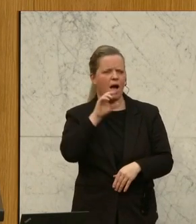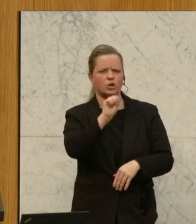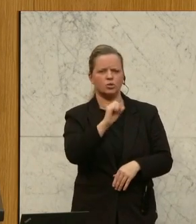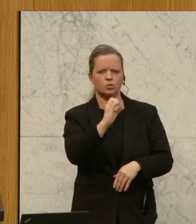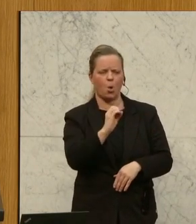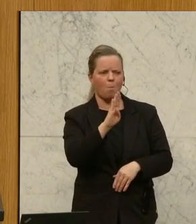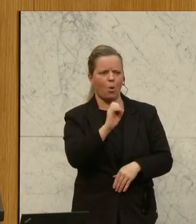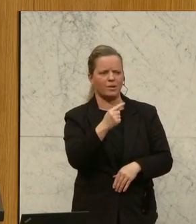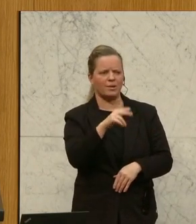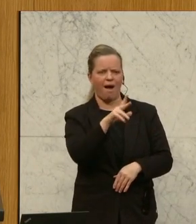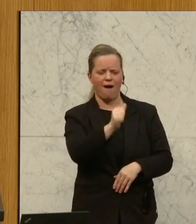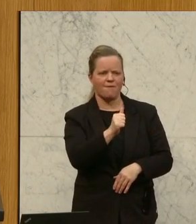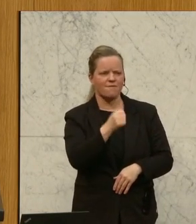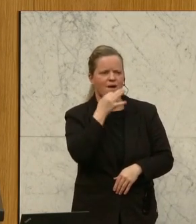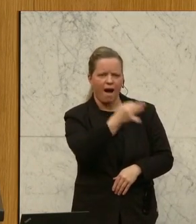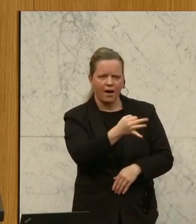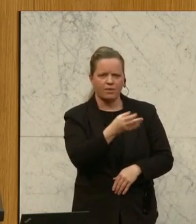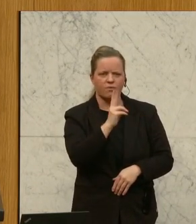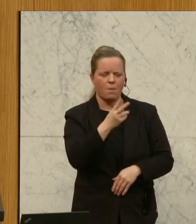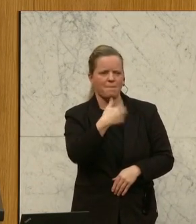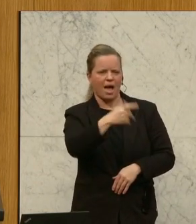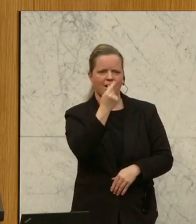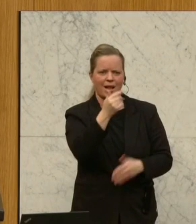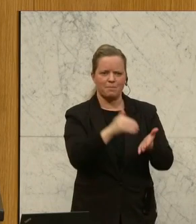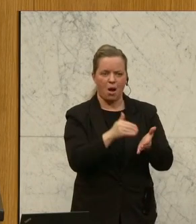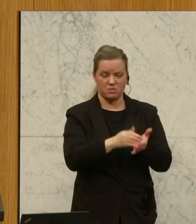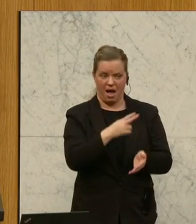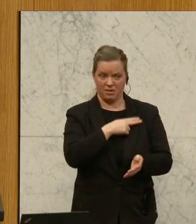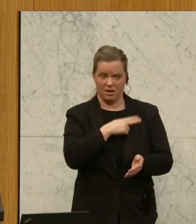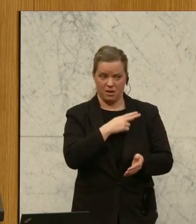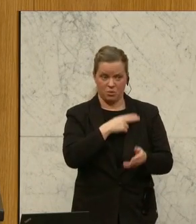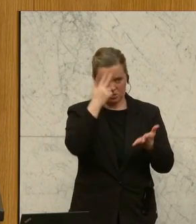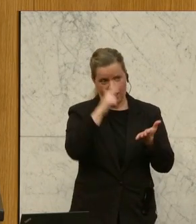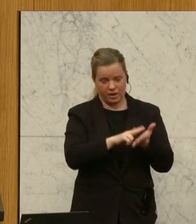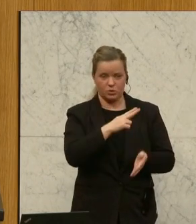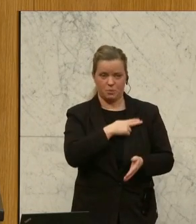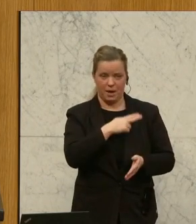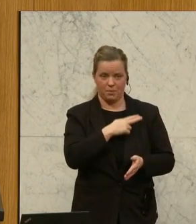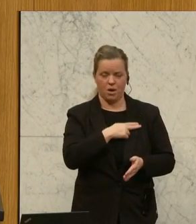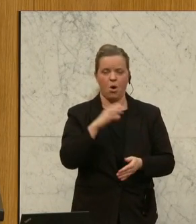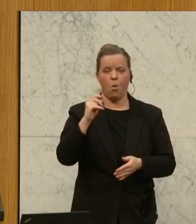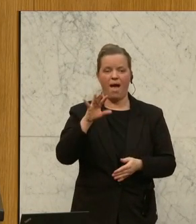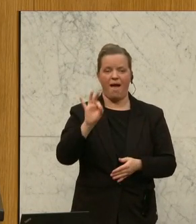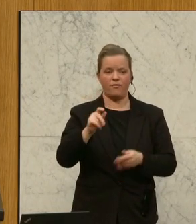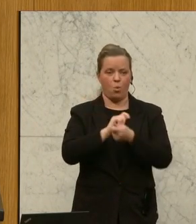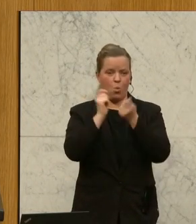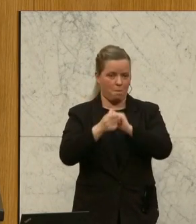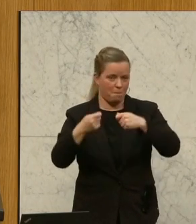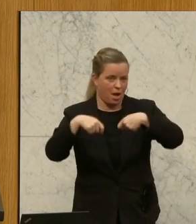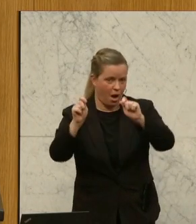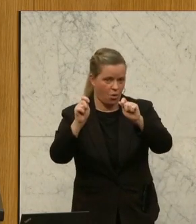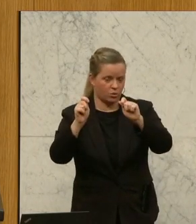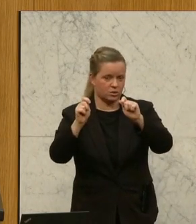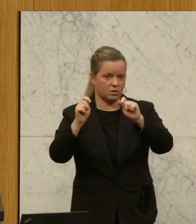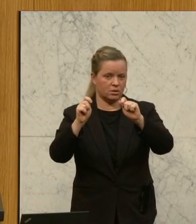mehr Geld braucht, möglicherweise aus Anerkennungsprämie dafür, dass man den öffentlich-rechtlichen Rundfunk umgebaut hat und